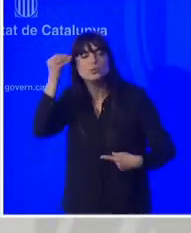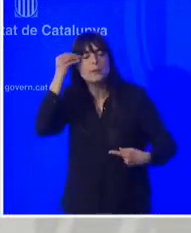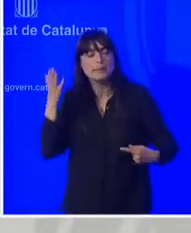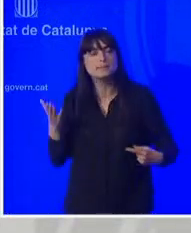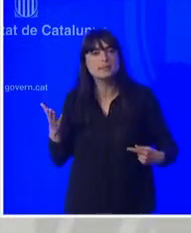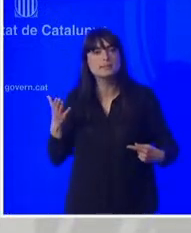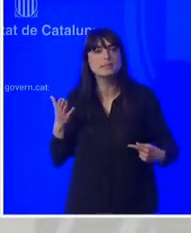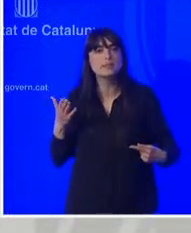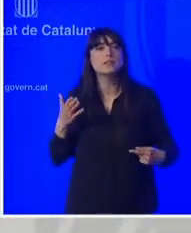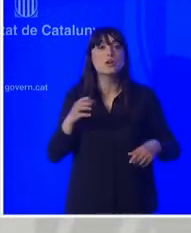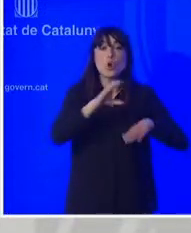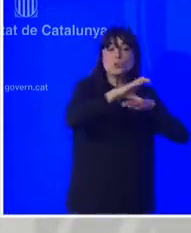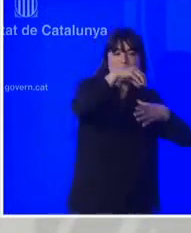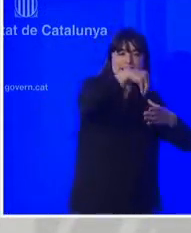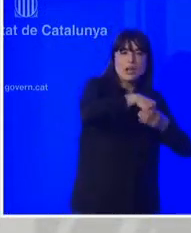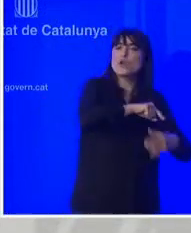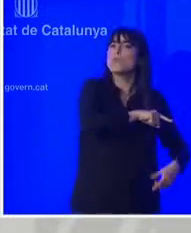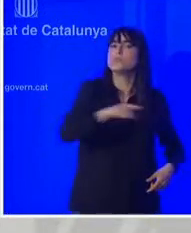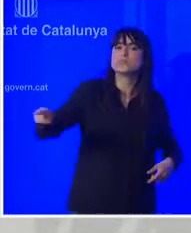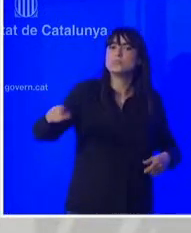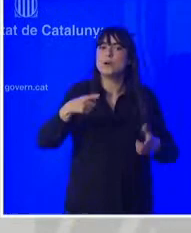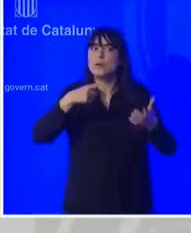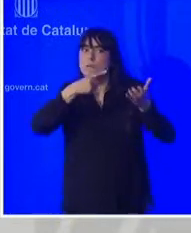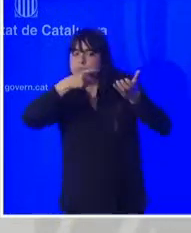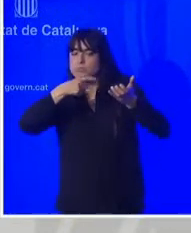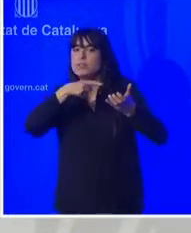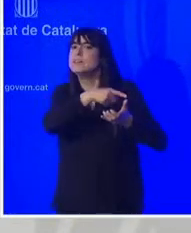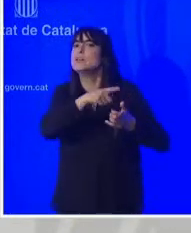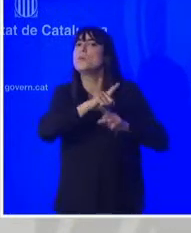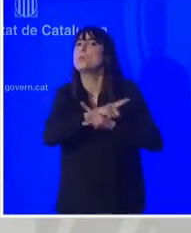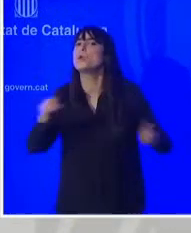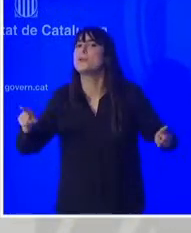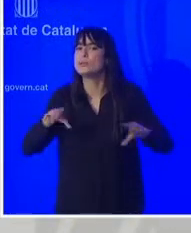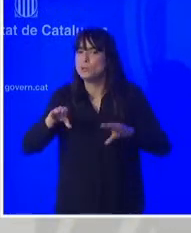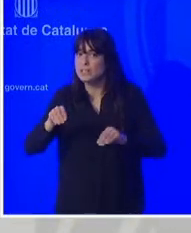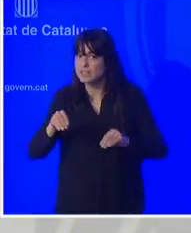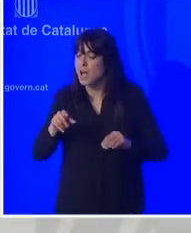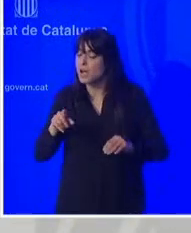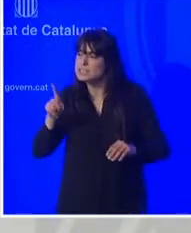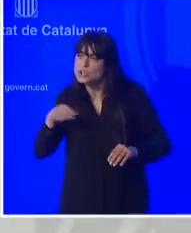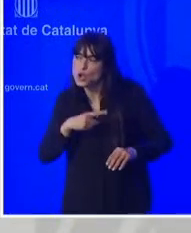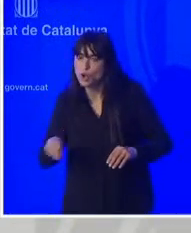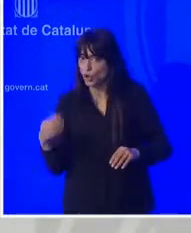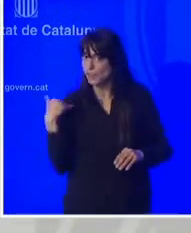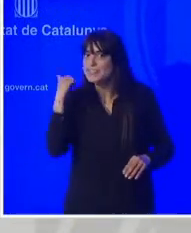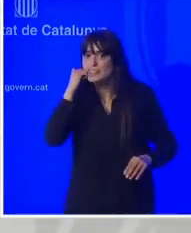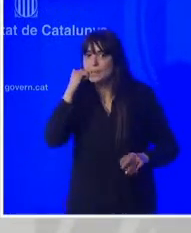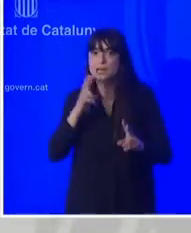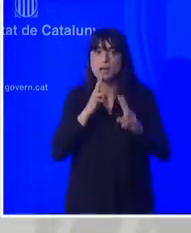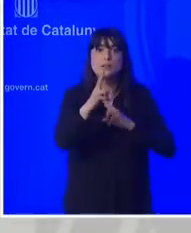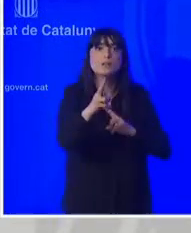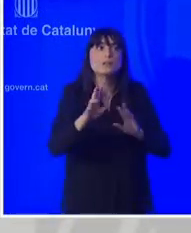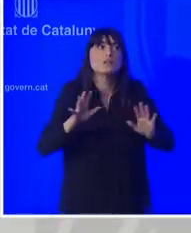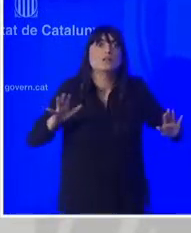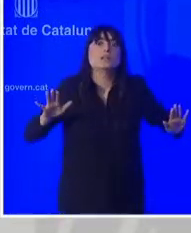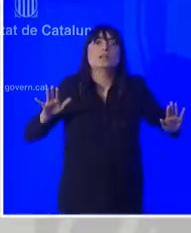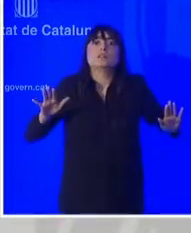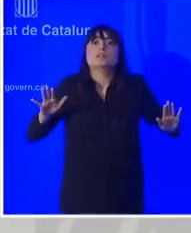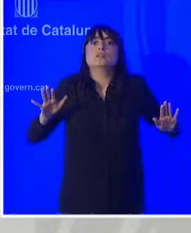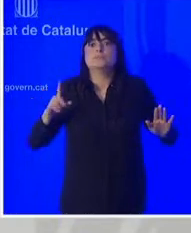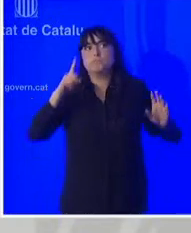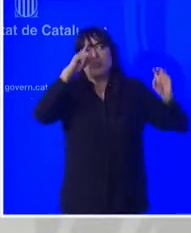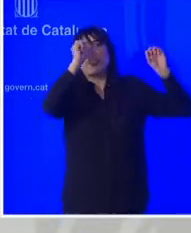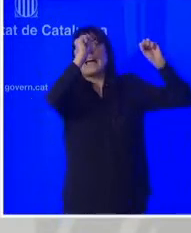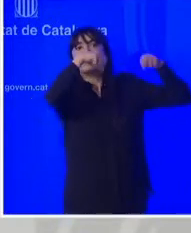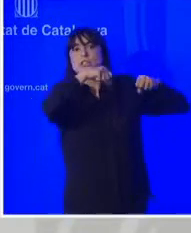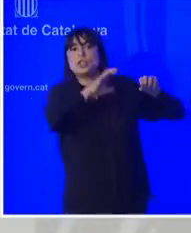utilitzar aquell dissabte bales de FUAM Les decisions tècniques que pren la policia a'hora d'actuar en cada tipus de concentració corresponen a una